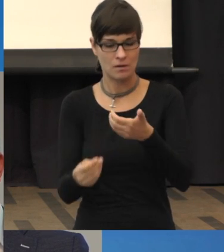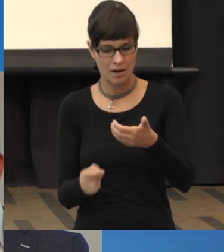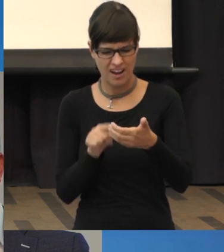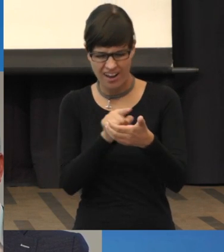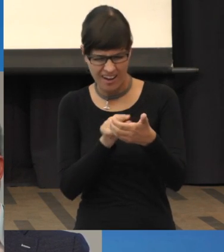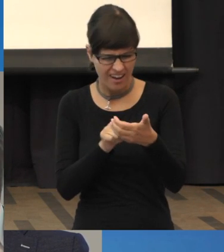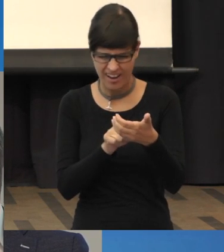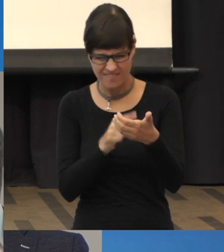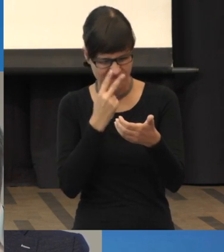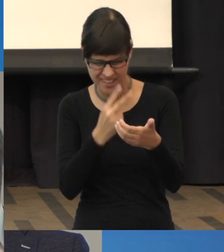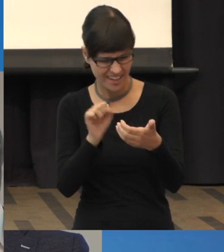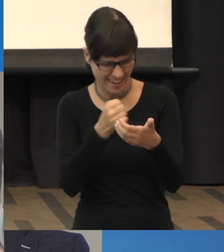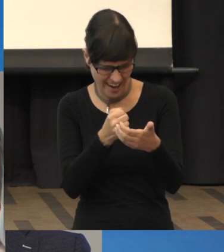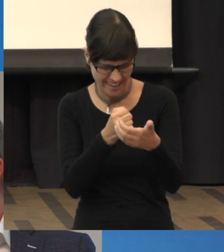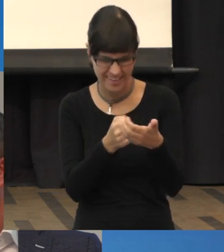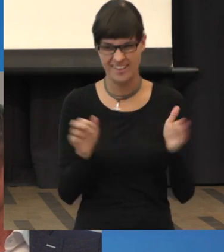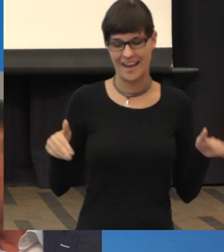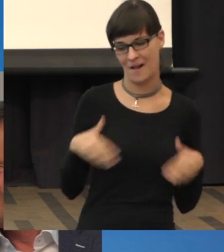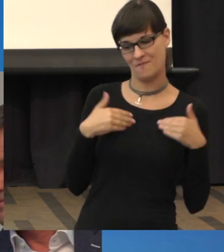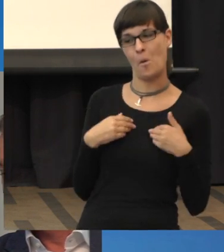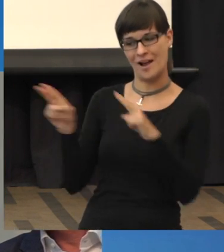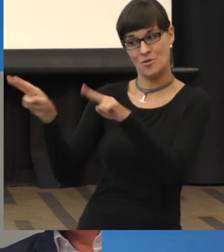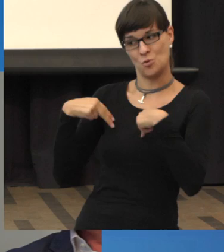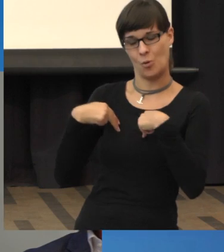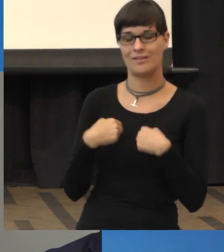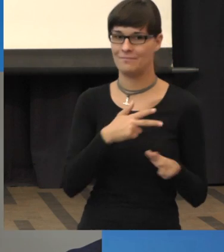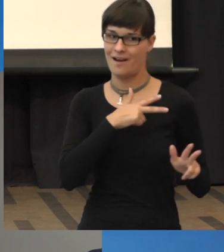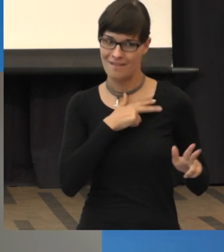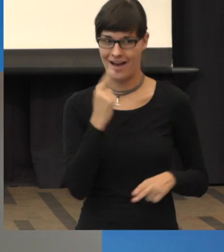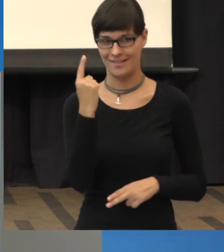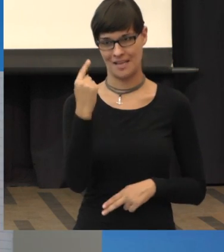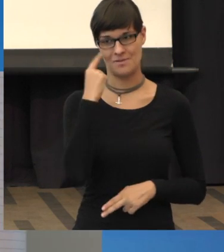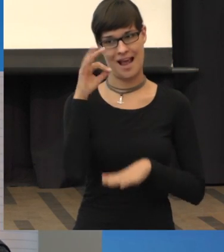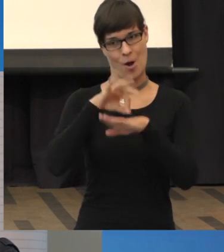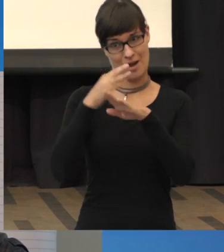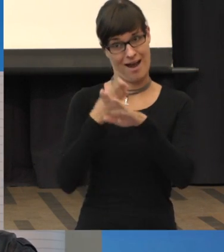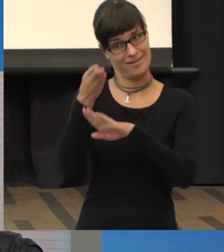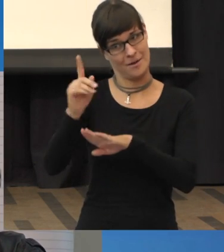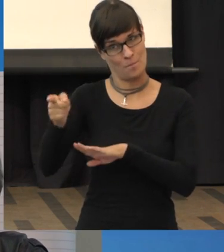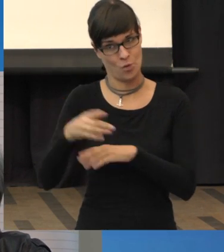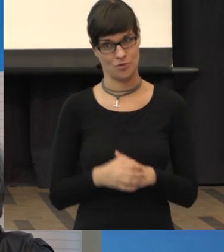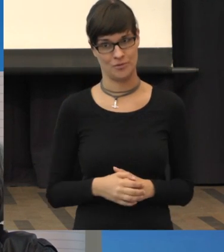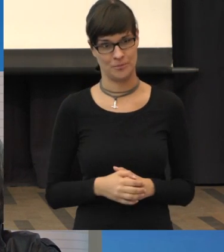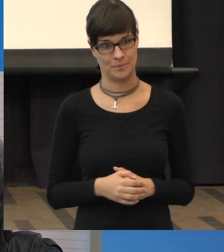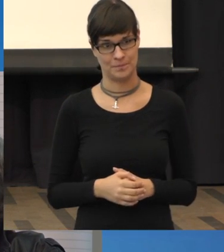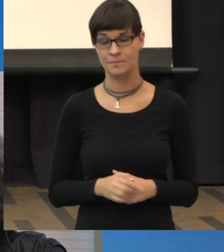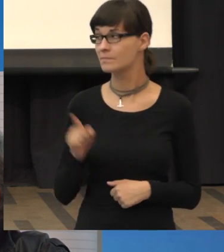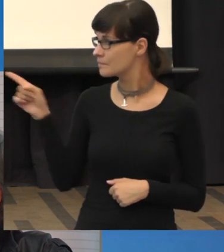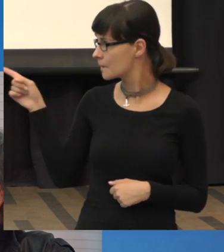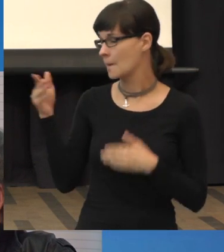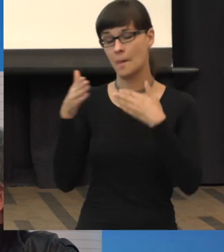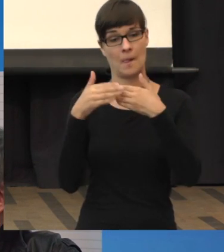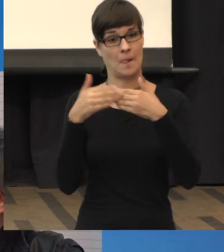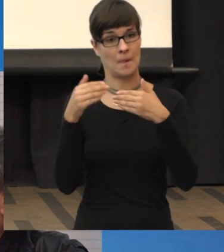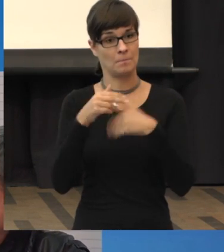müssen zum Obtäcker oder zum Augenarzt. Wir haben hier neben uns einen Herrn sitzen, Herr Göbel ist Chef